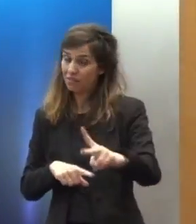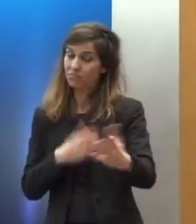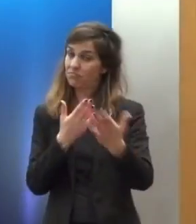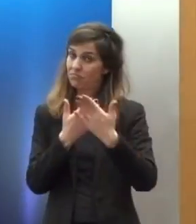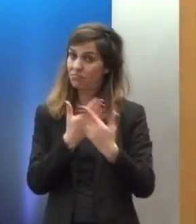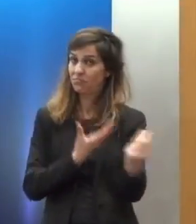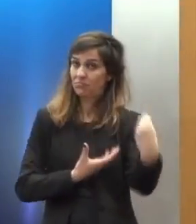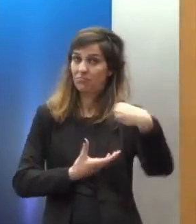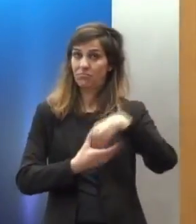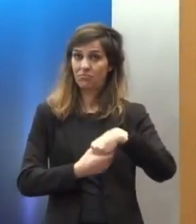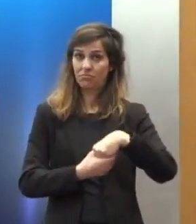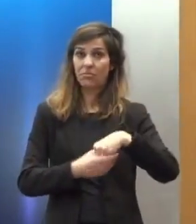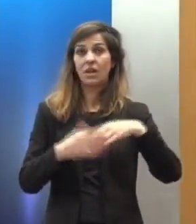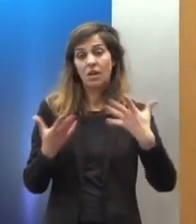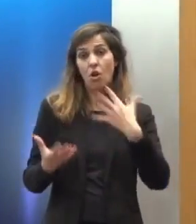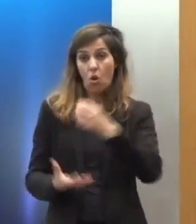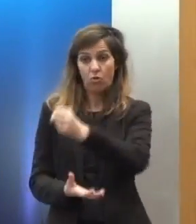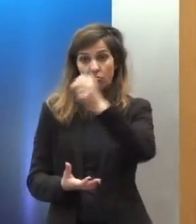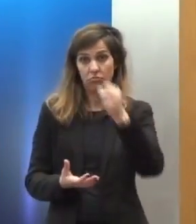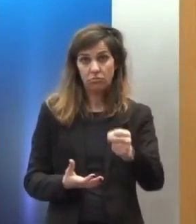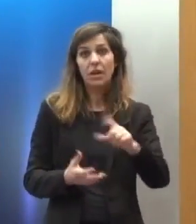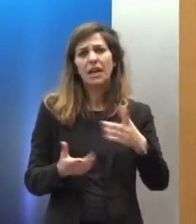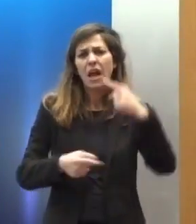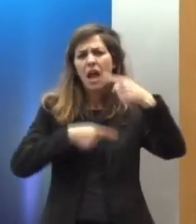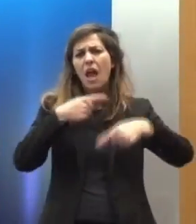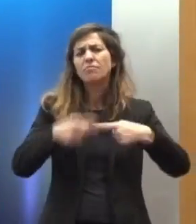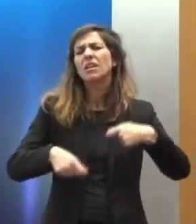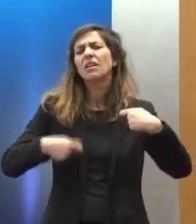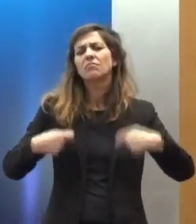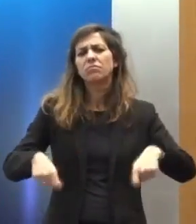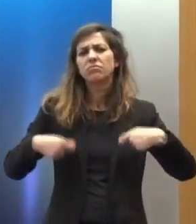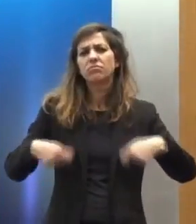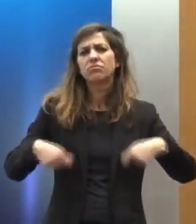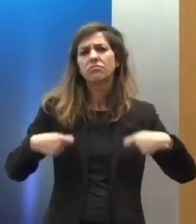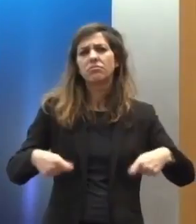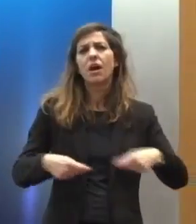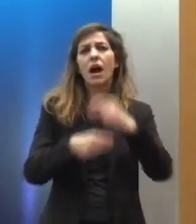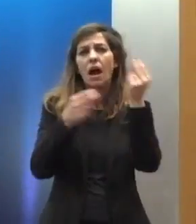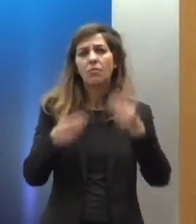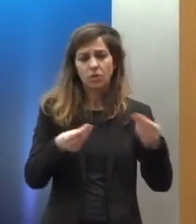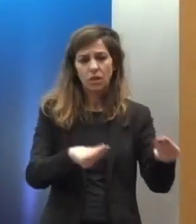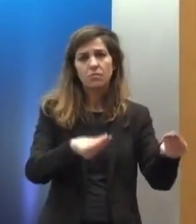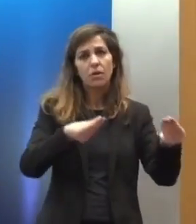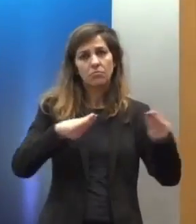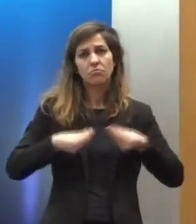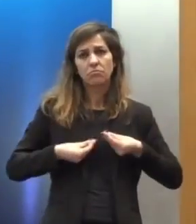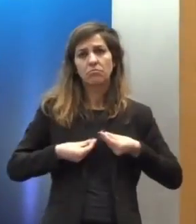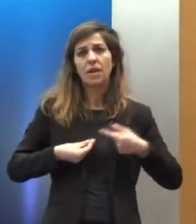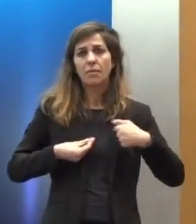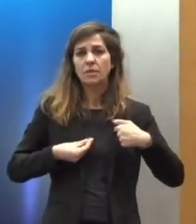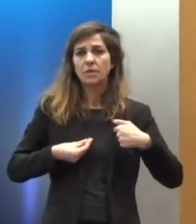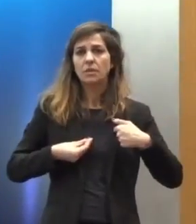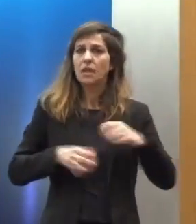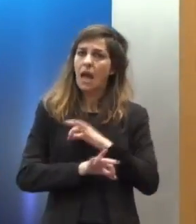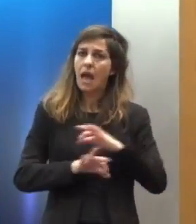τους αλλά και με τον πλούτο των ιδεών και των εμπειραιών που αποκομίζουν καθιστούν και εμάς πιο έτοιμους